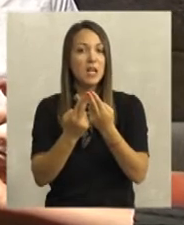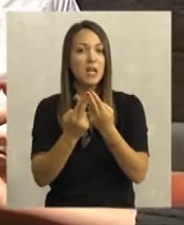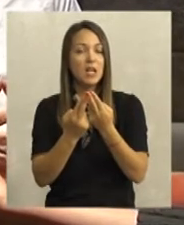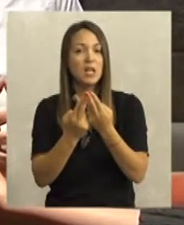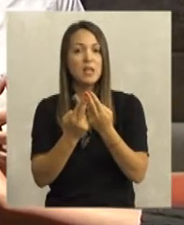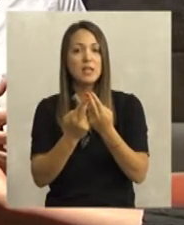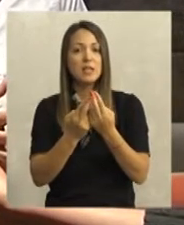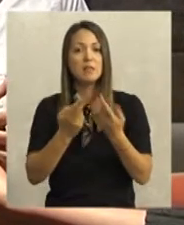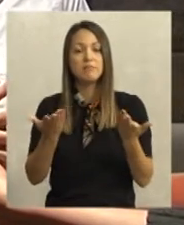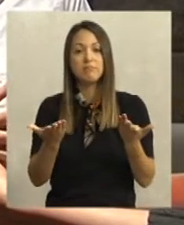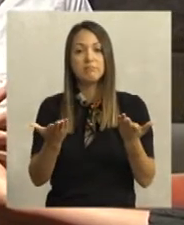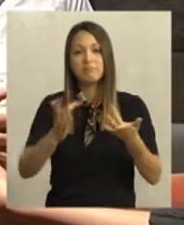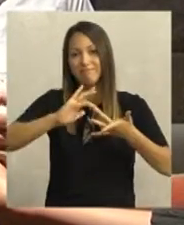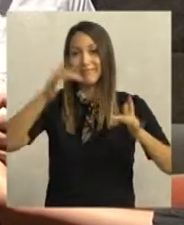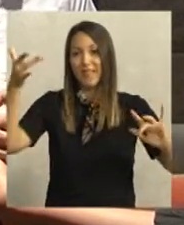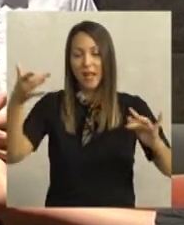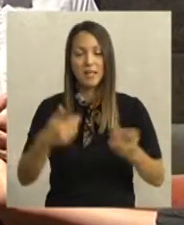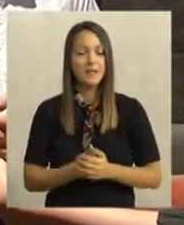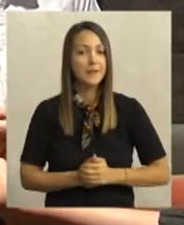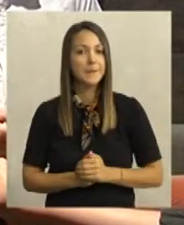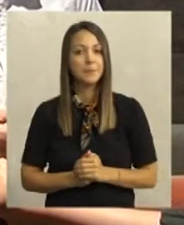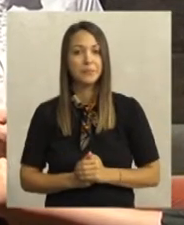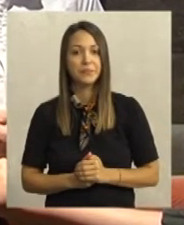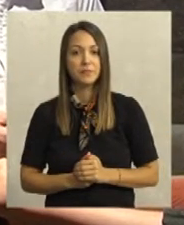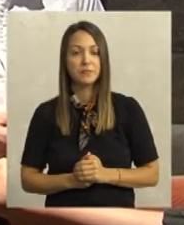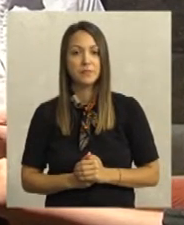tog sajber sveta.